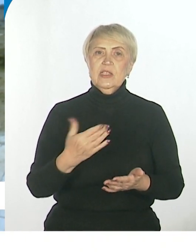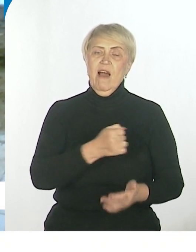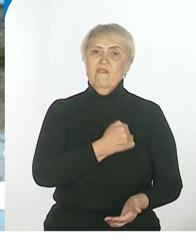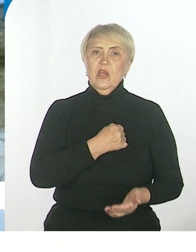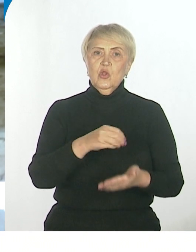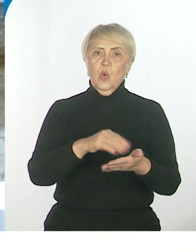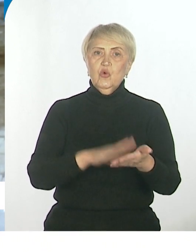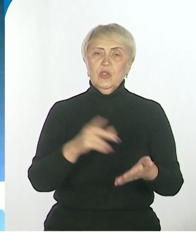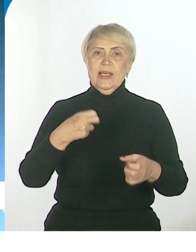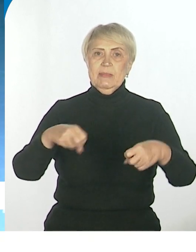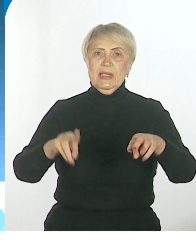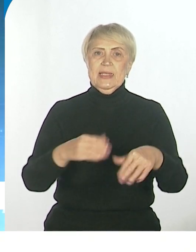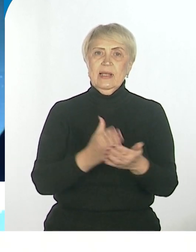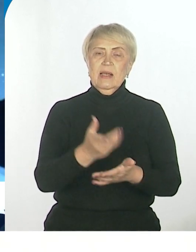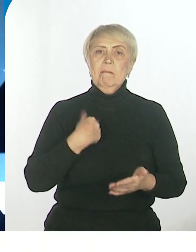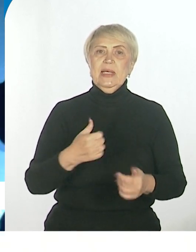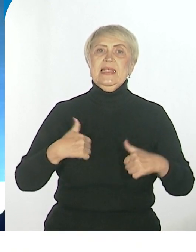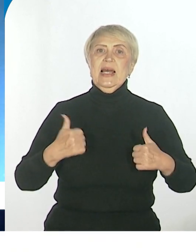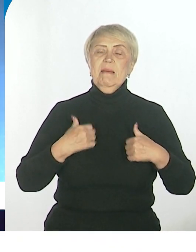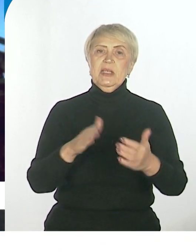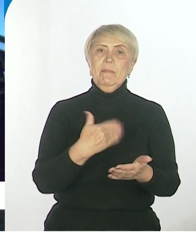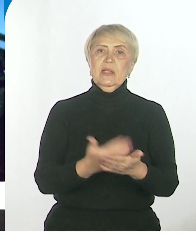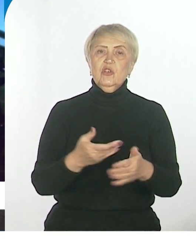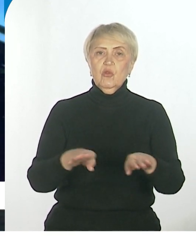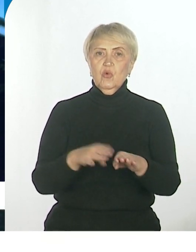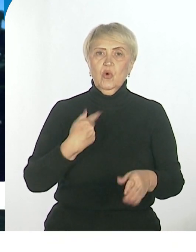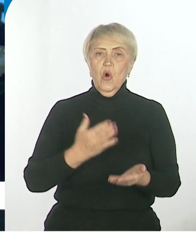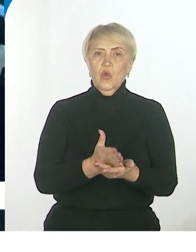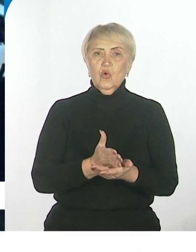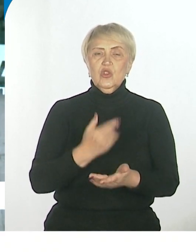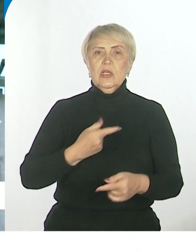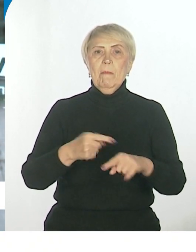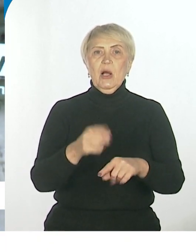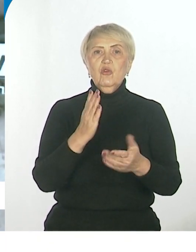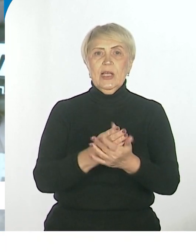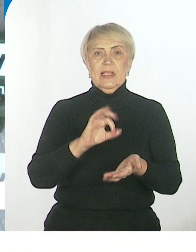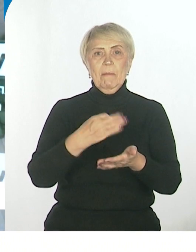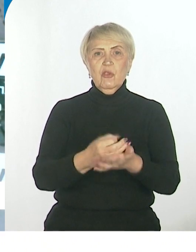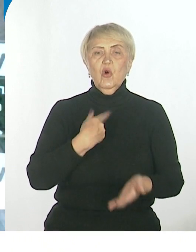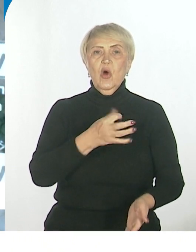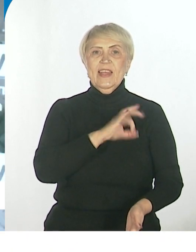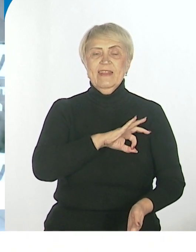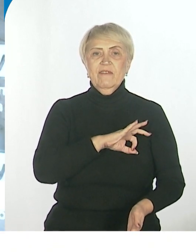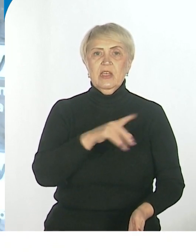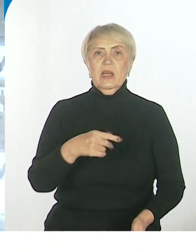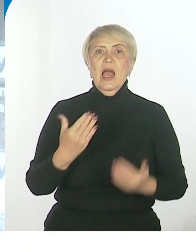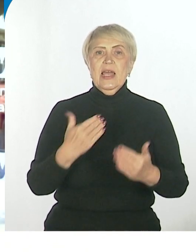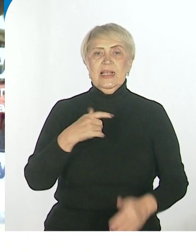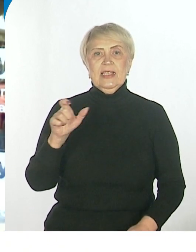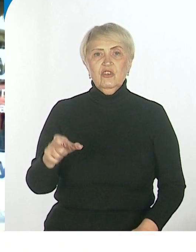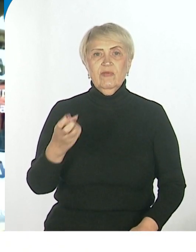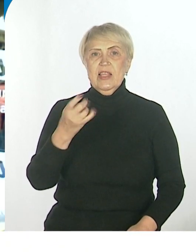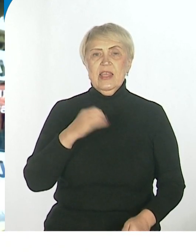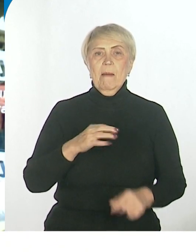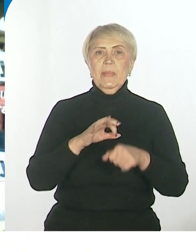Мы стараемся предложить ему ту должность, по которой он уже имеет определенные навыки. Если человек не